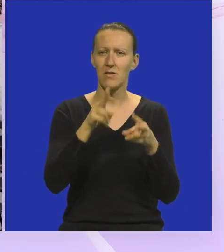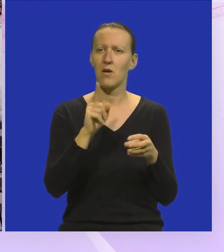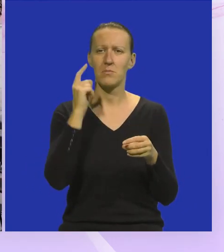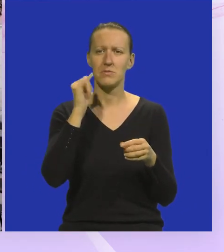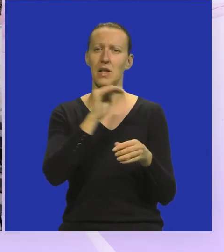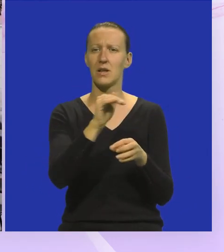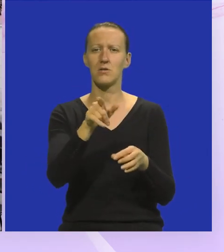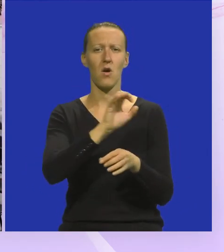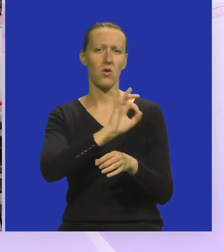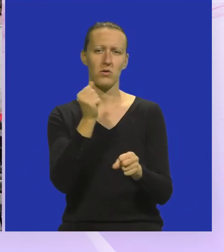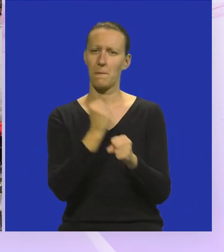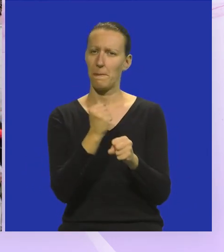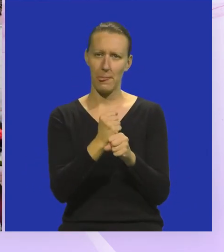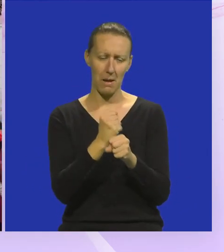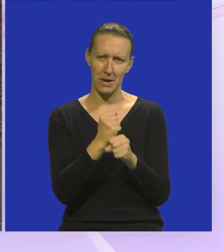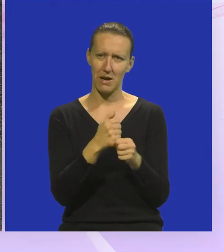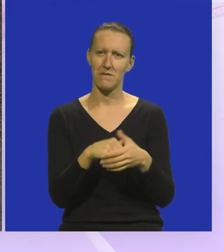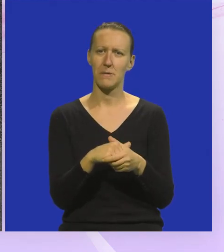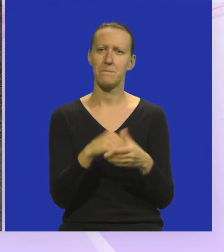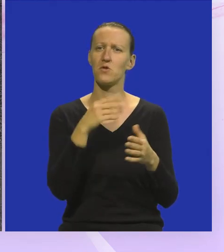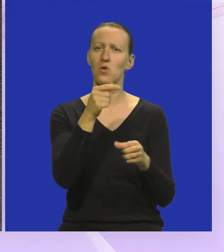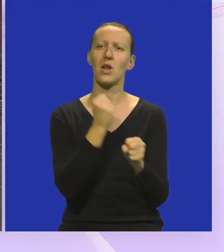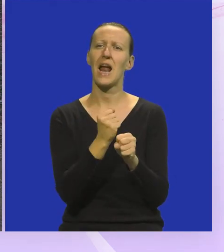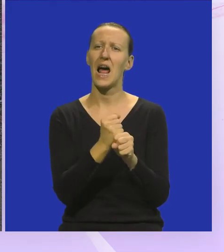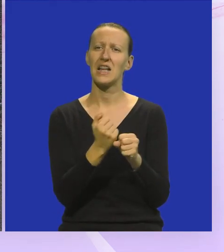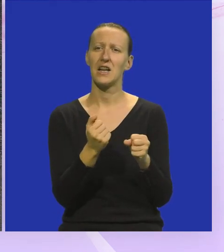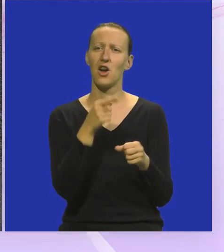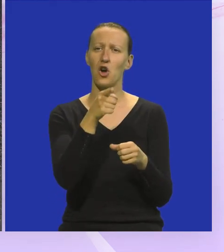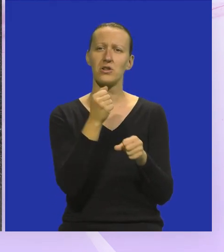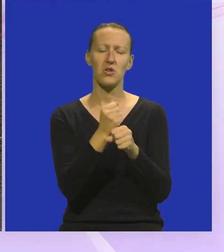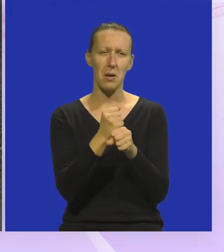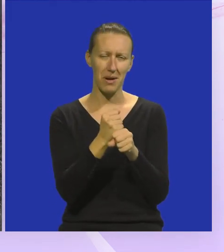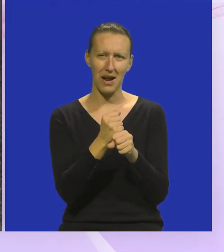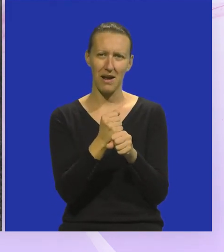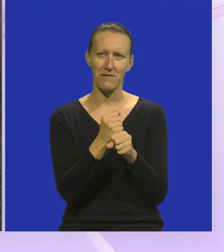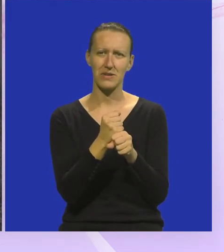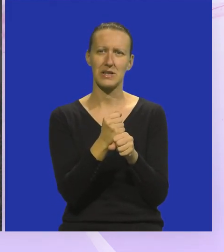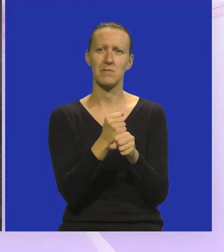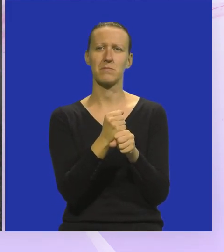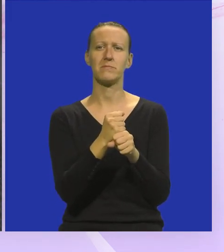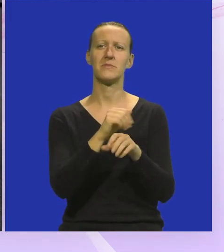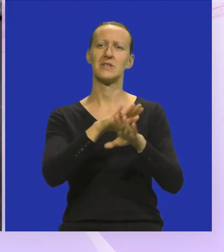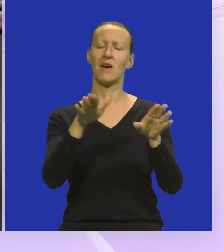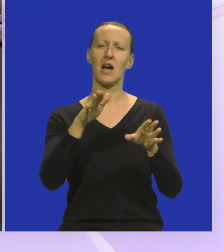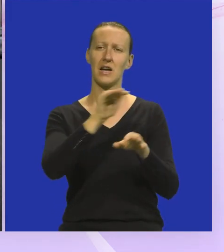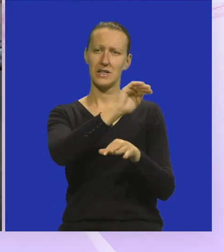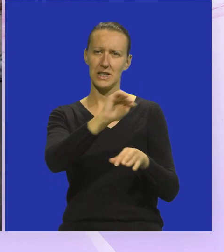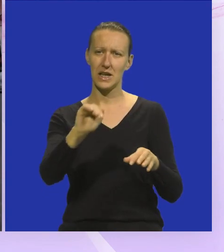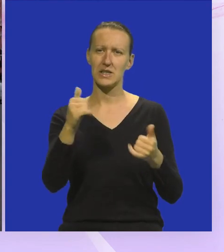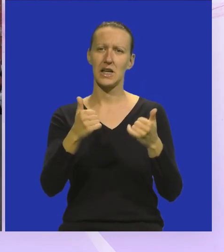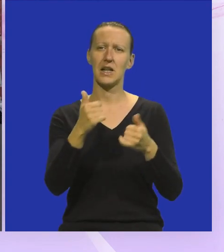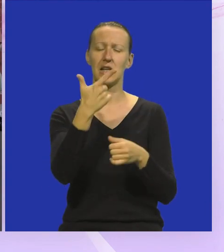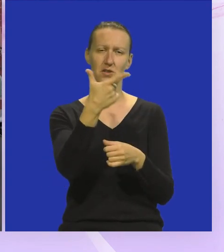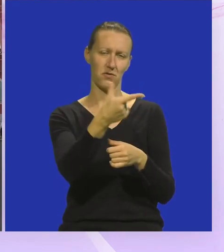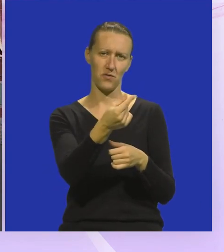stvarno mislim da djeca su to odradila super. Što su oni radili? Oni su radili, znači, svaki učenik ili